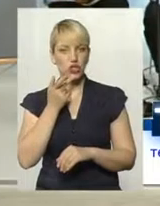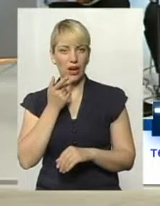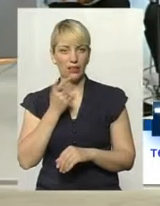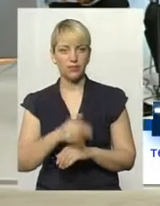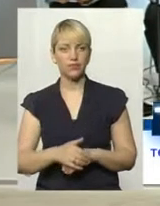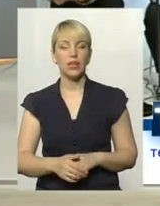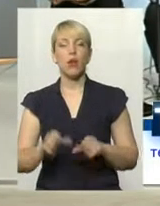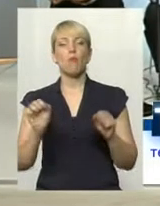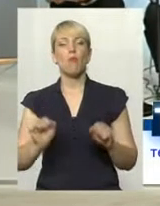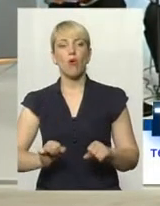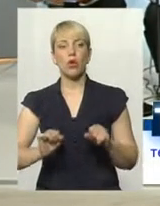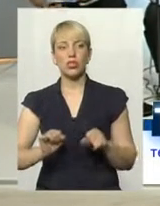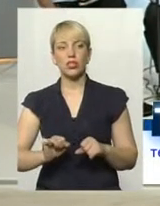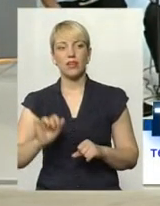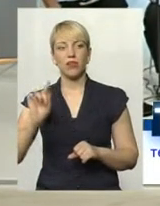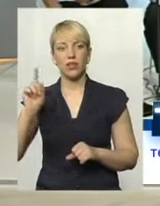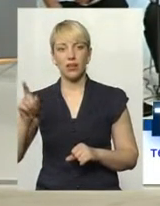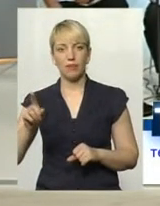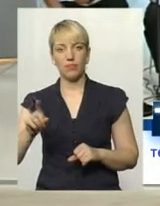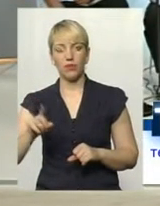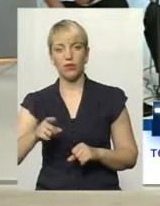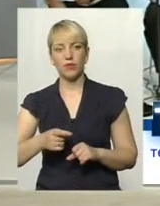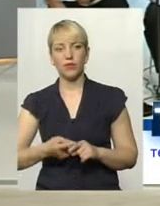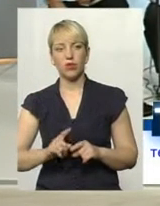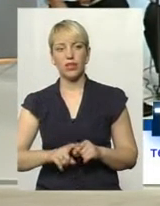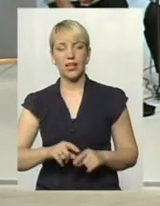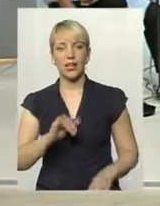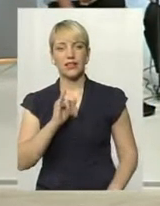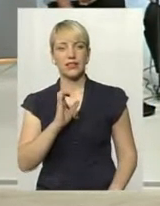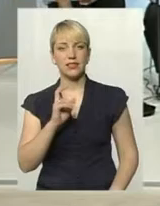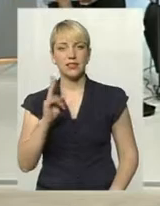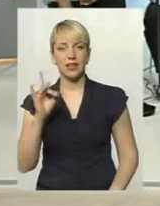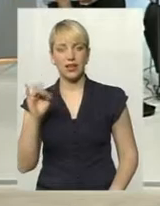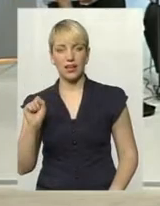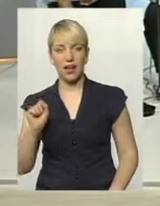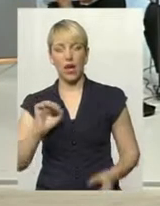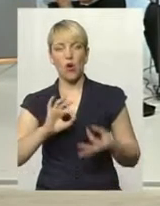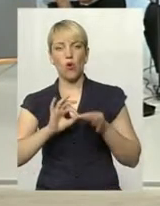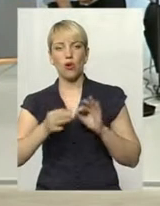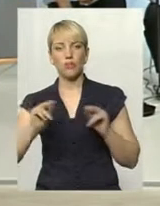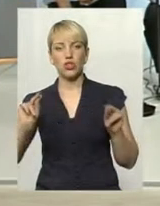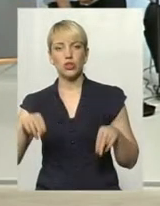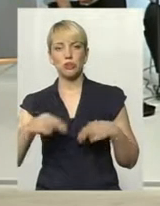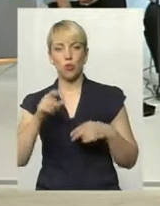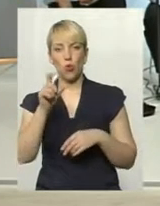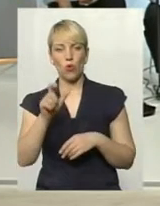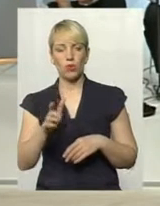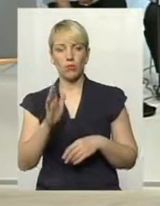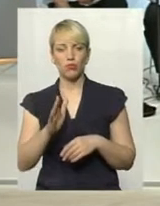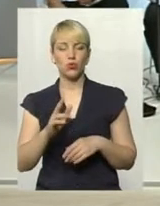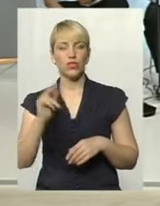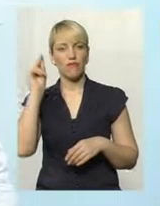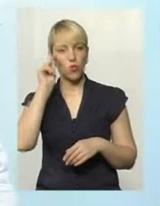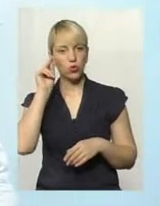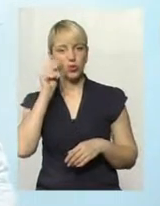Зазвичай, можливо, та іскра олімпійського чемпіона проявиться десь в училищі,